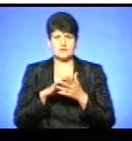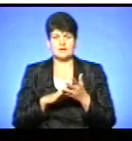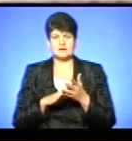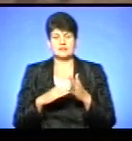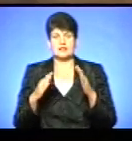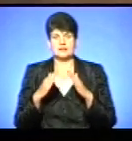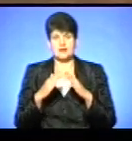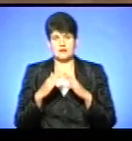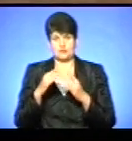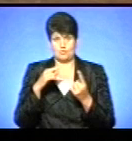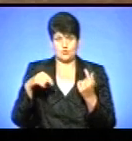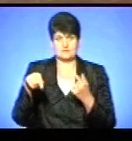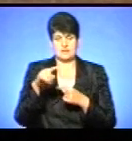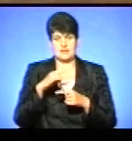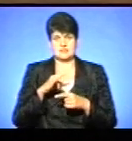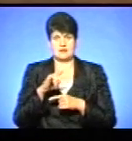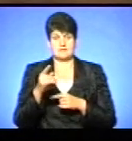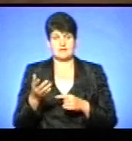хатою розвертається літак.